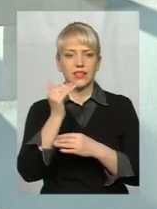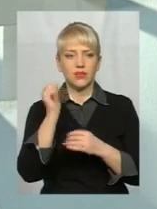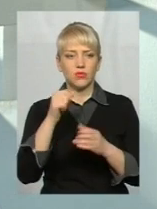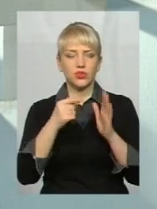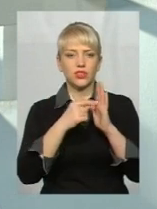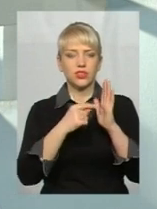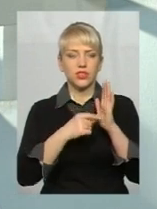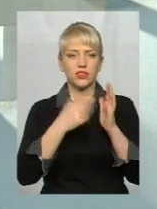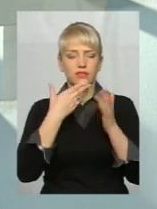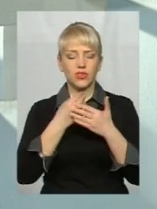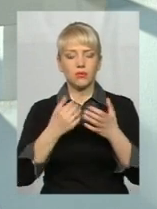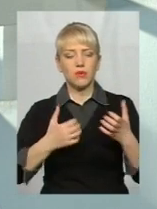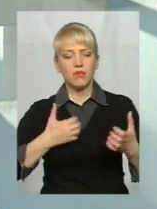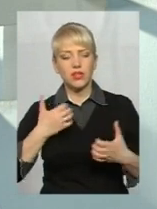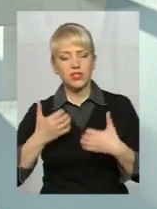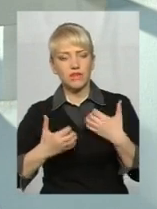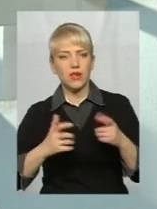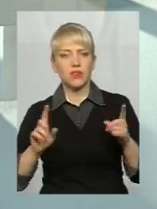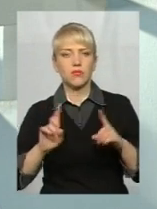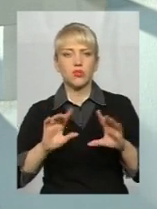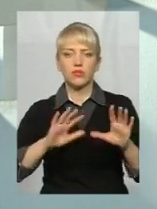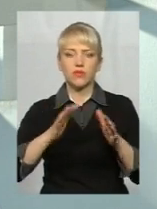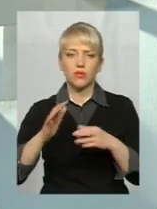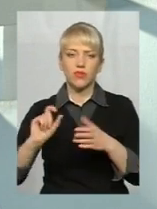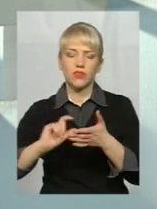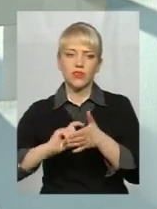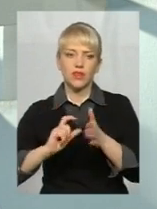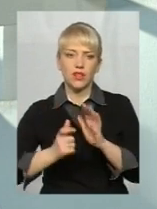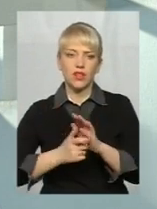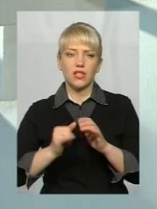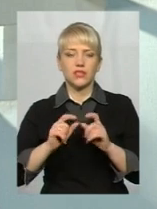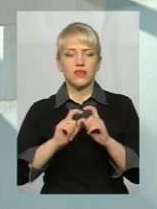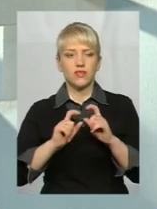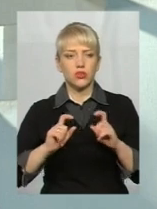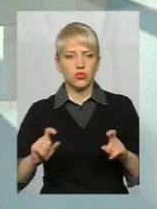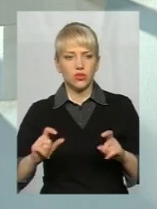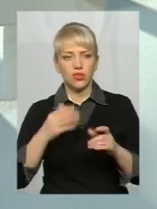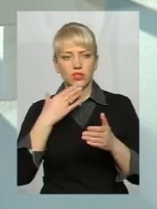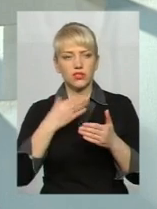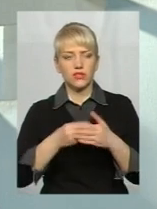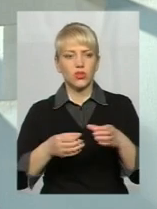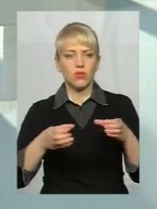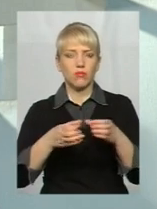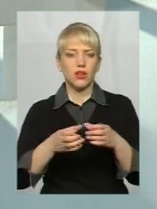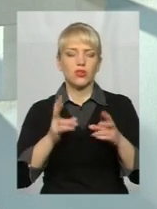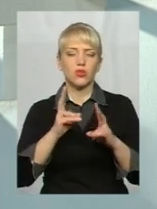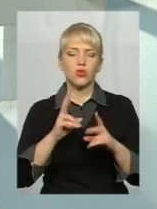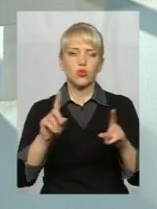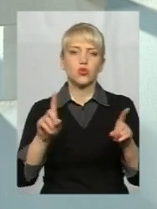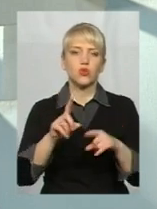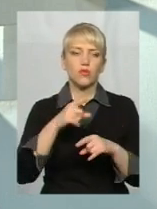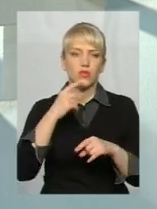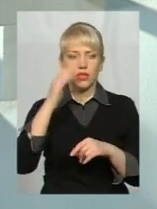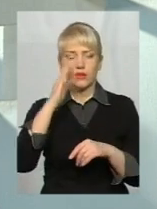багатьма своїми переживаннями, речами, що відбуваються в класі, в школі, наприклад, своєю компанією, хто про що говорить, і